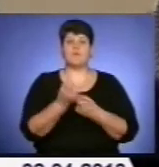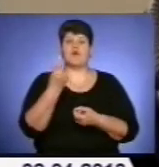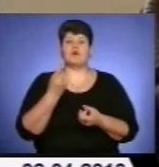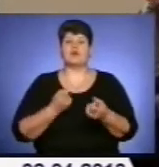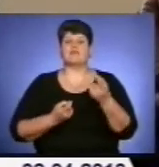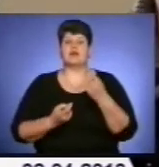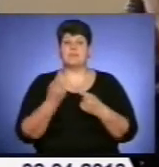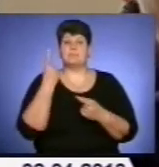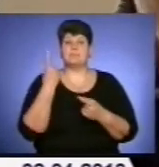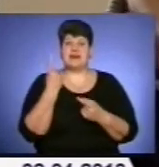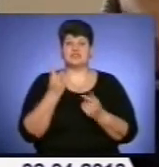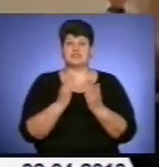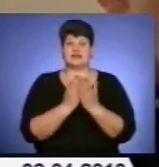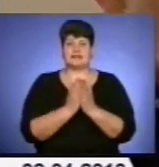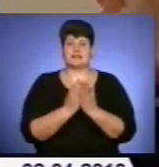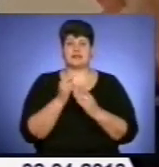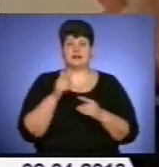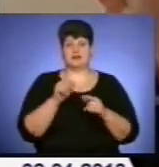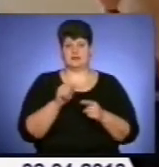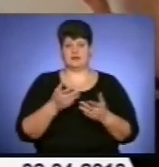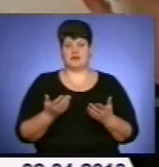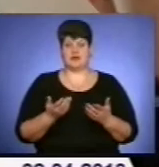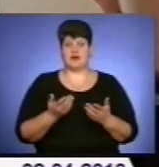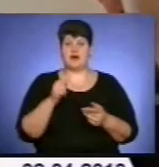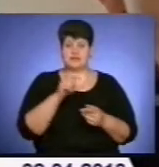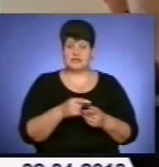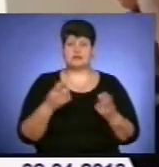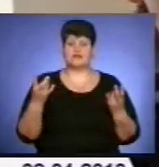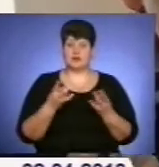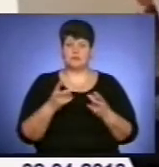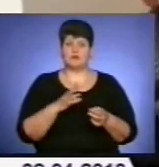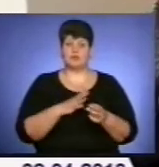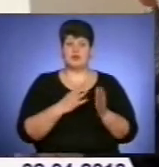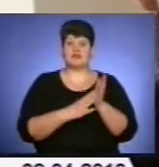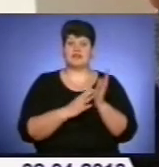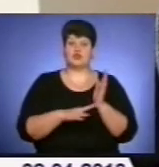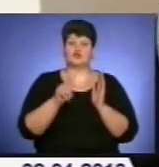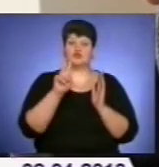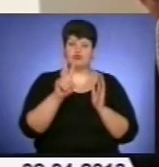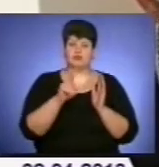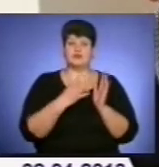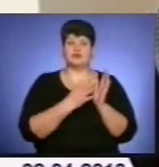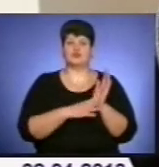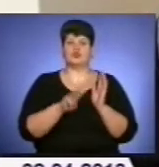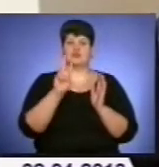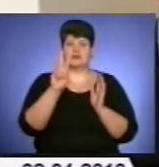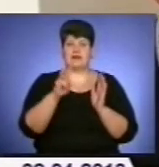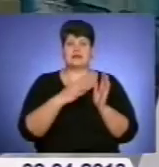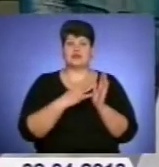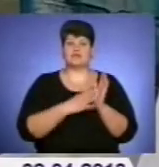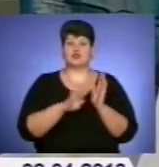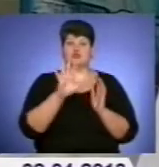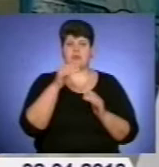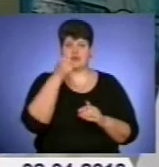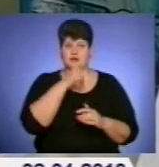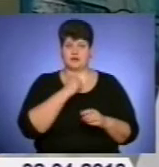перша книжка такого роду. А її треба було 92-й, 93-й, 95-й рік.